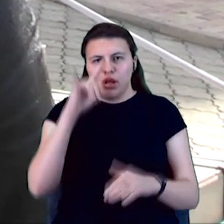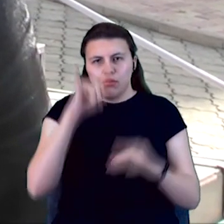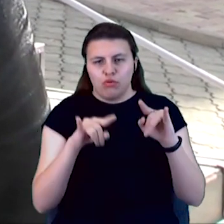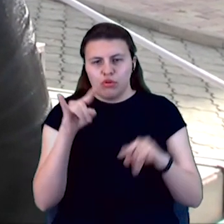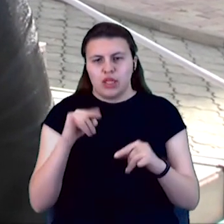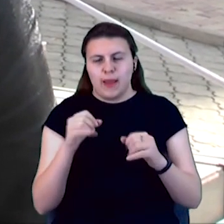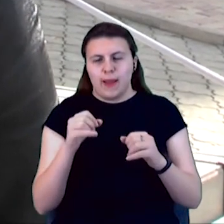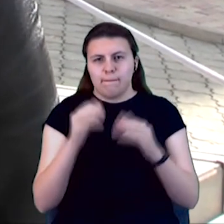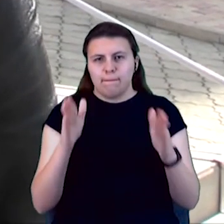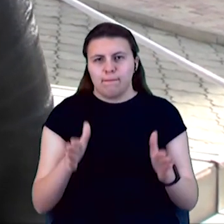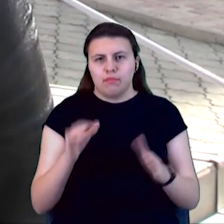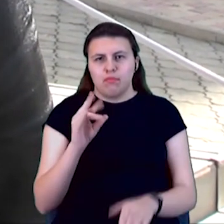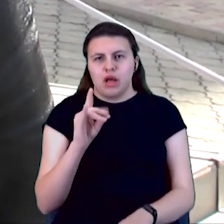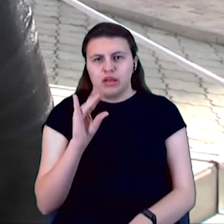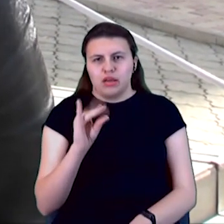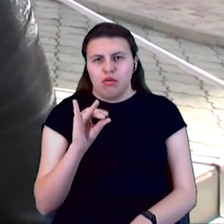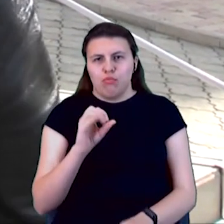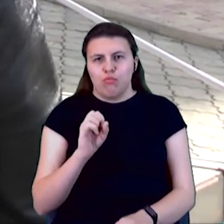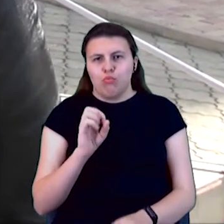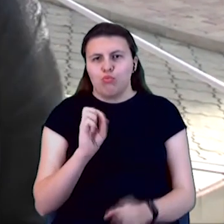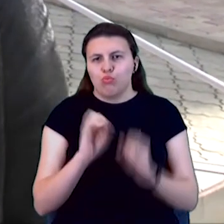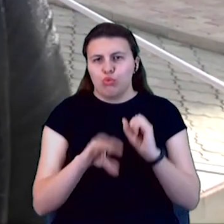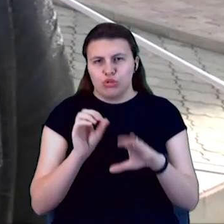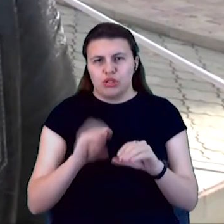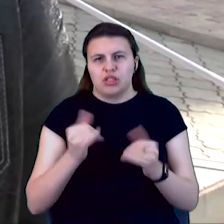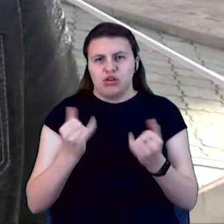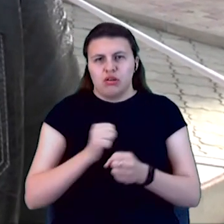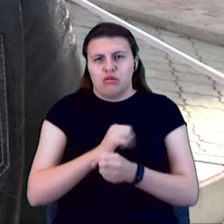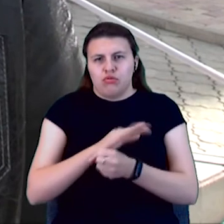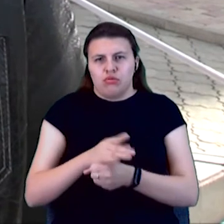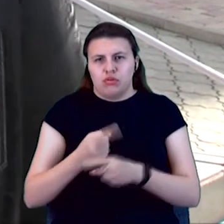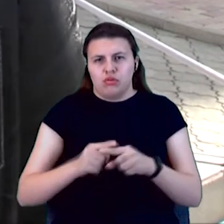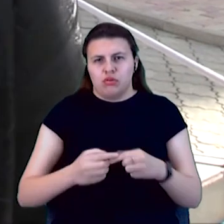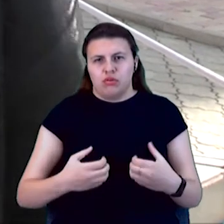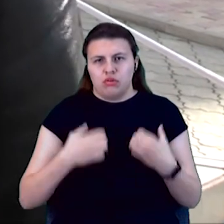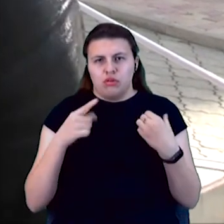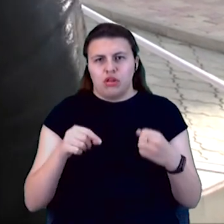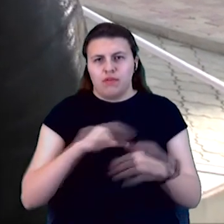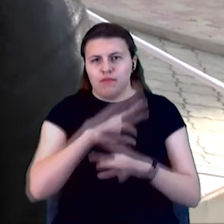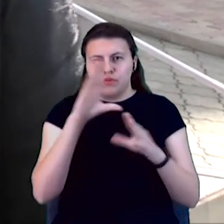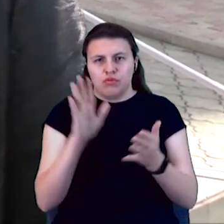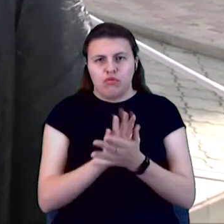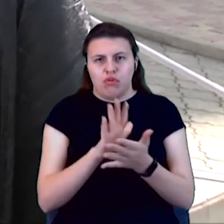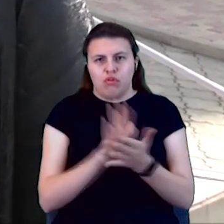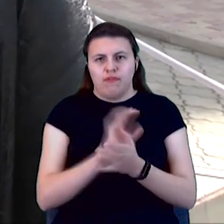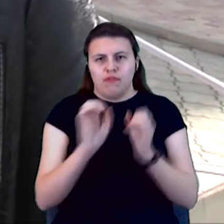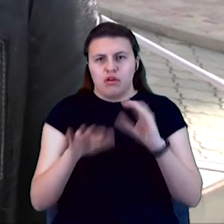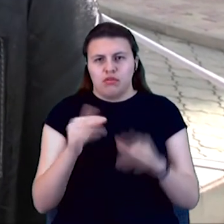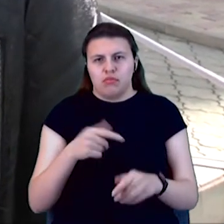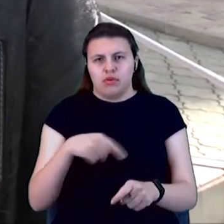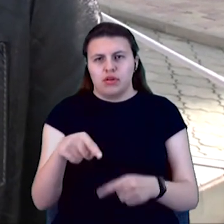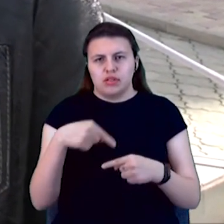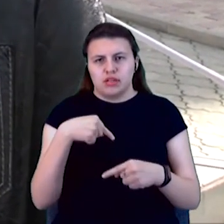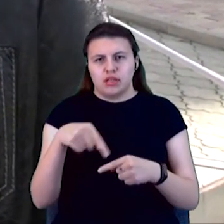зараз коронавірус, це просто жутко. І там мебель розбитий, грязний, викидайте, там расстояння 3 метри отопок.